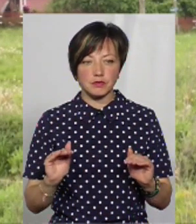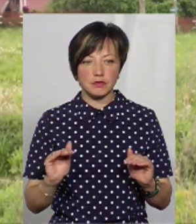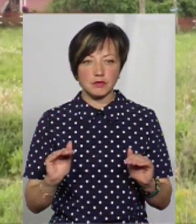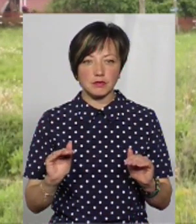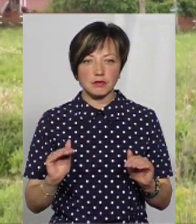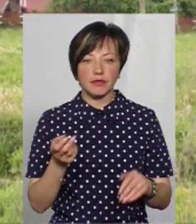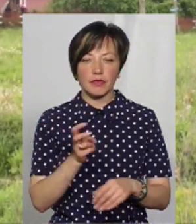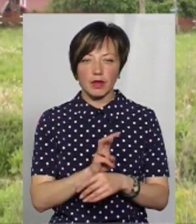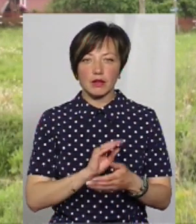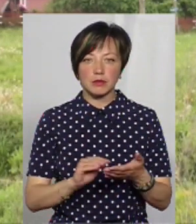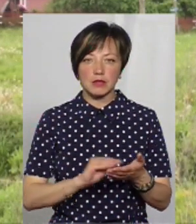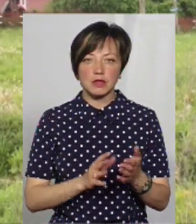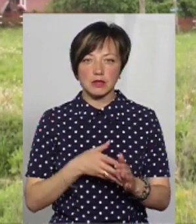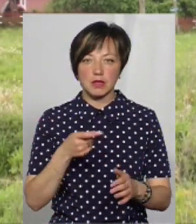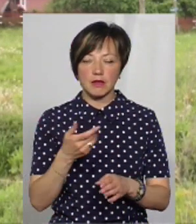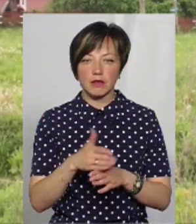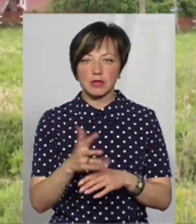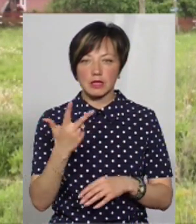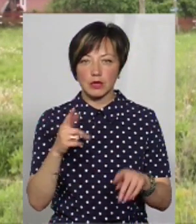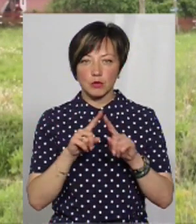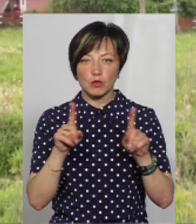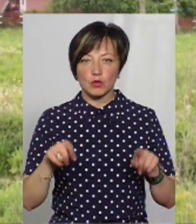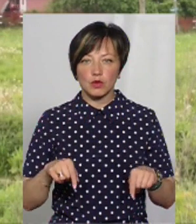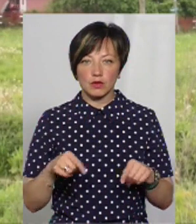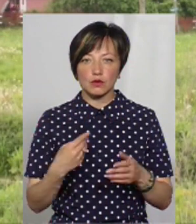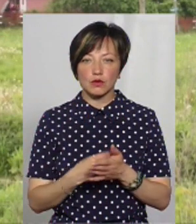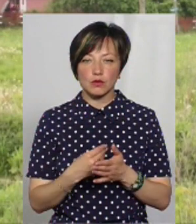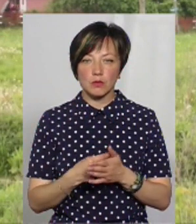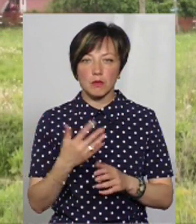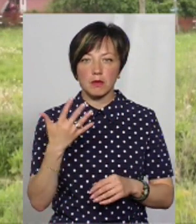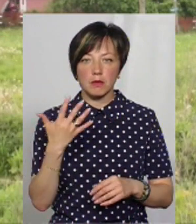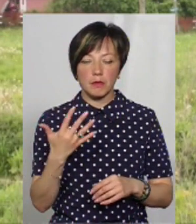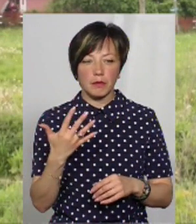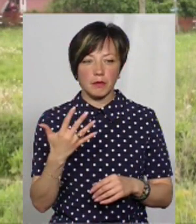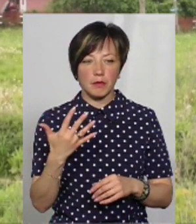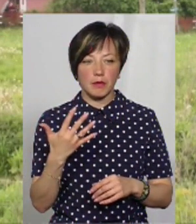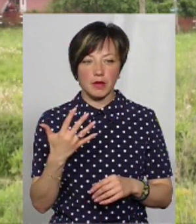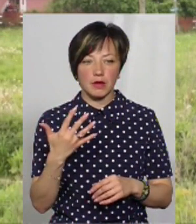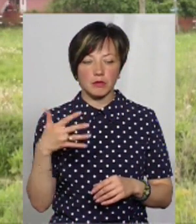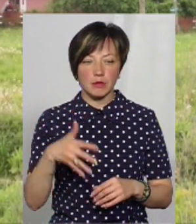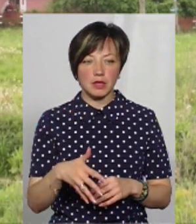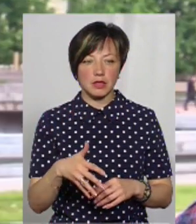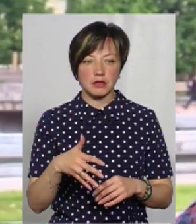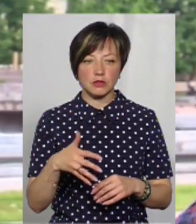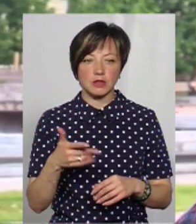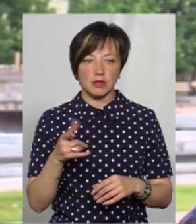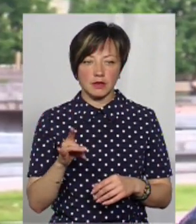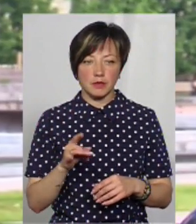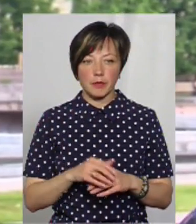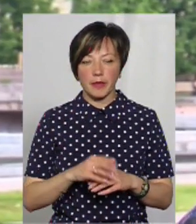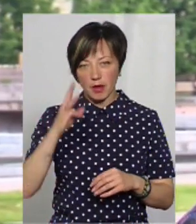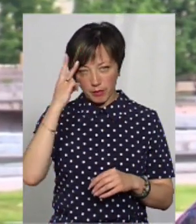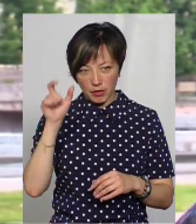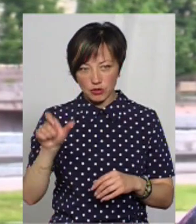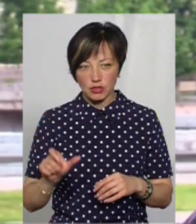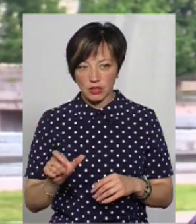прийшла, написала з'яву. І також виділено три путівки в сумі 5,5 тисяч гривень. Хмельничанин